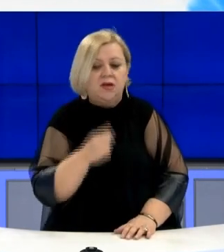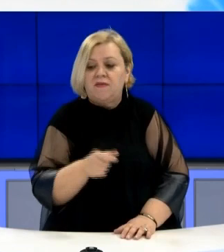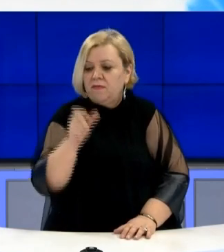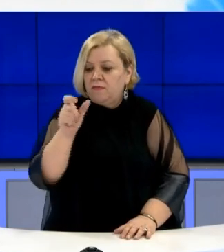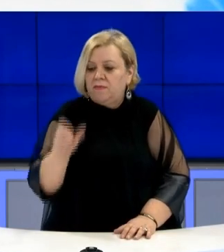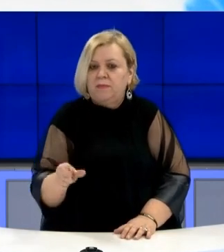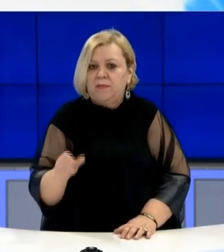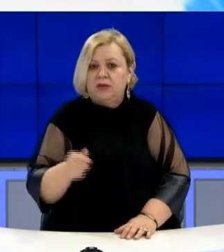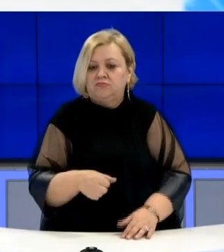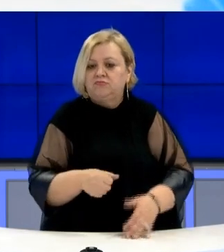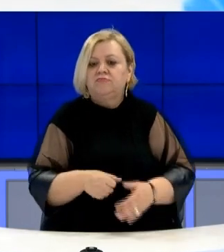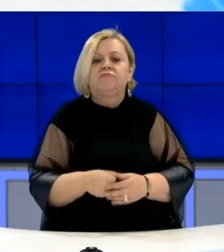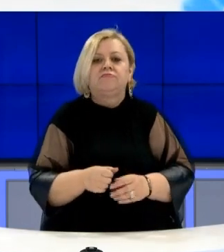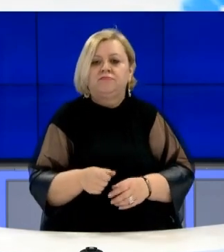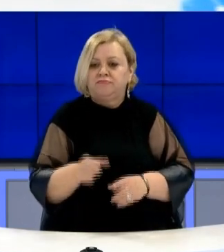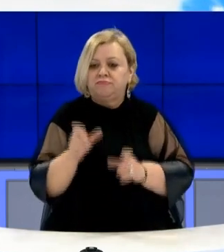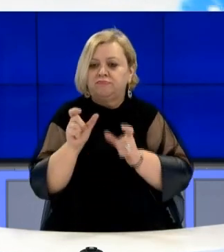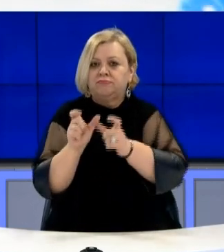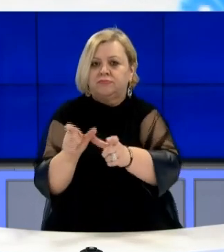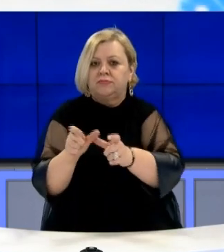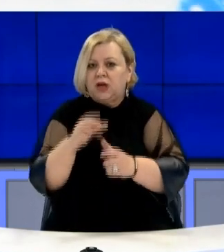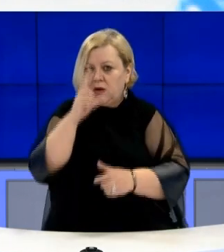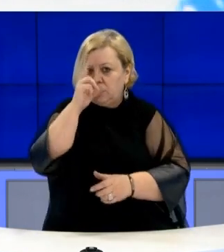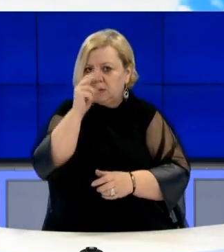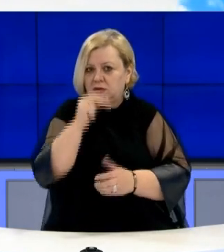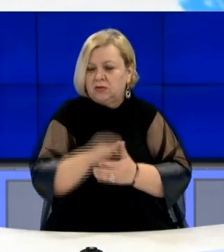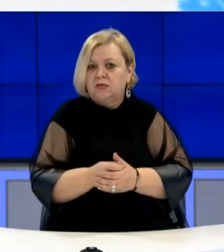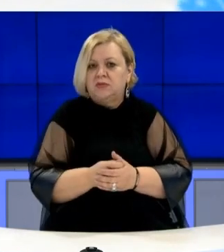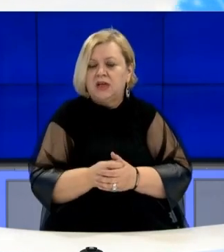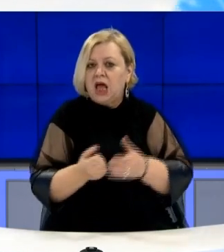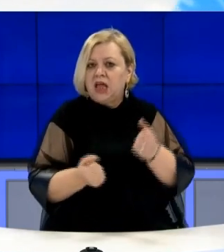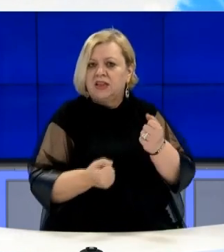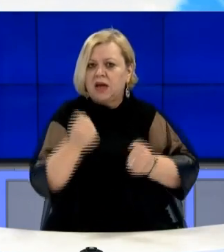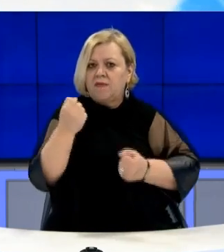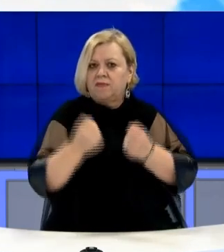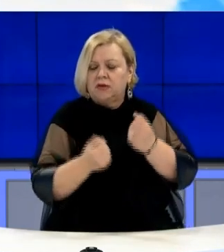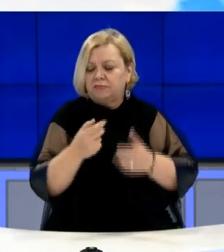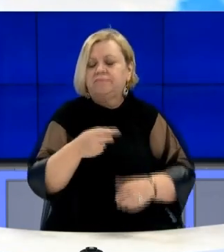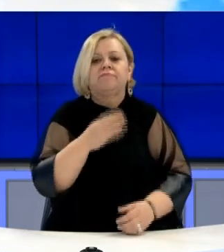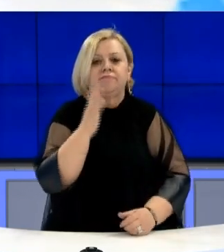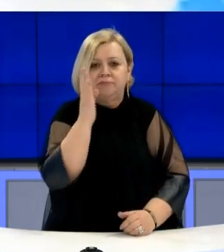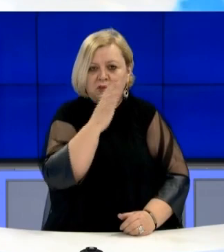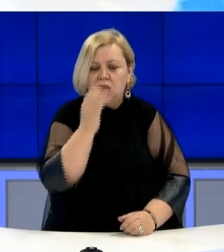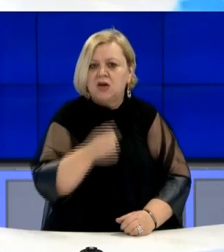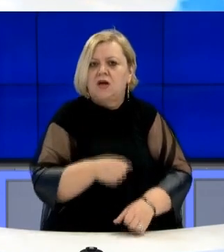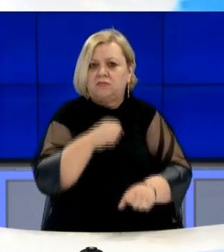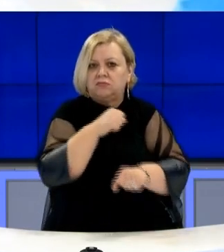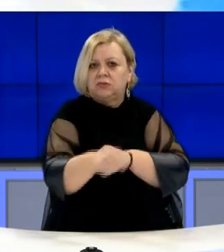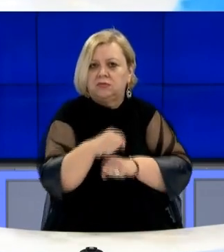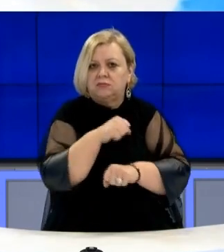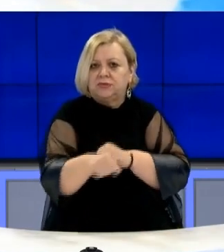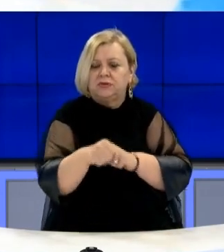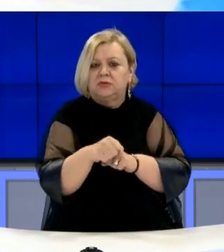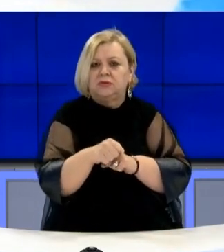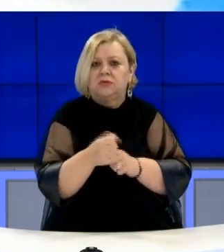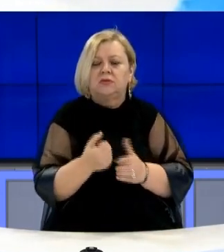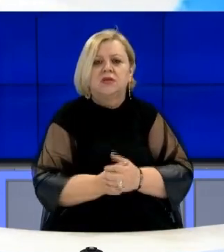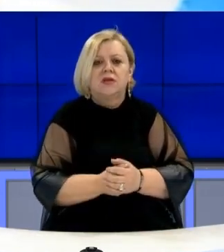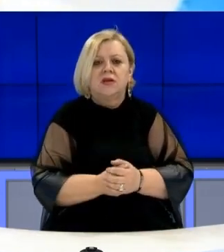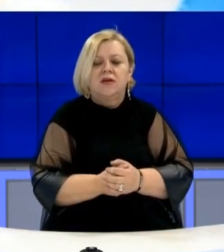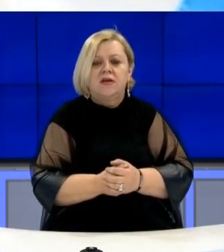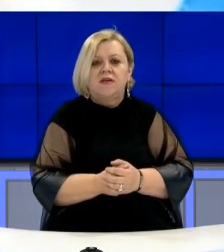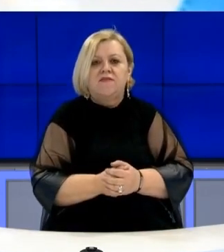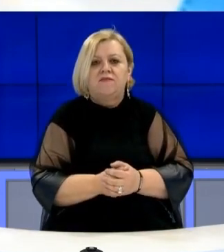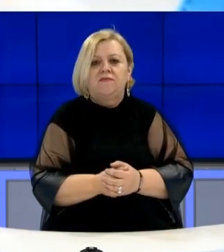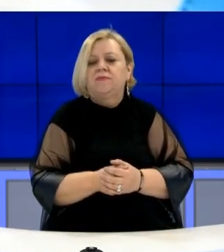së pari është ndaluar nga zyrtarët policor për kundërvajtje në trafik, më pas dyshot që është keqtrajtuar dhe nga përdorimi i forcës